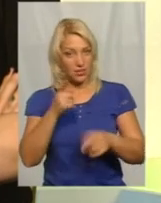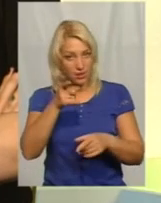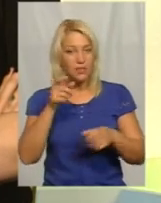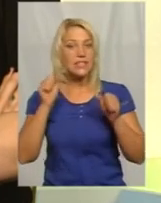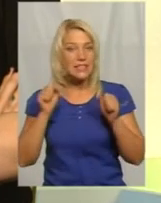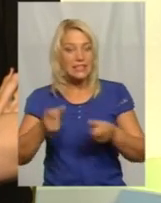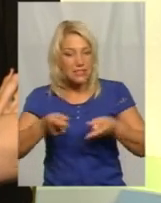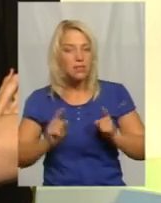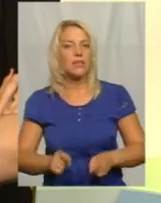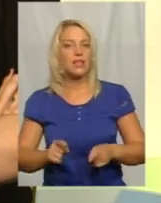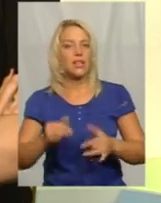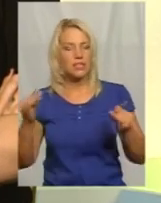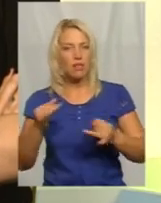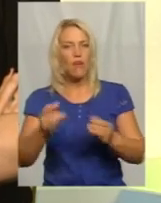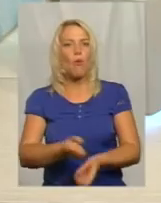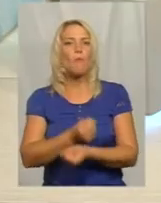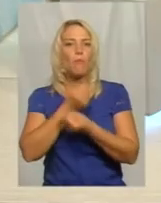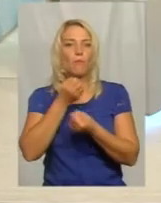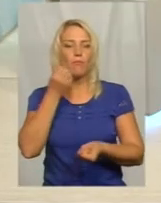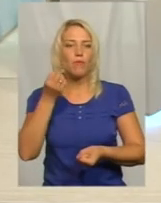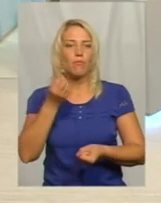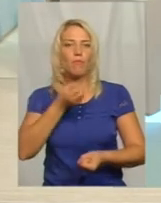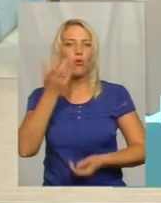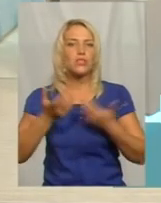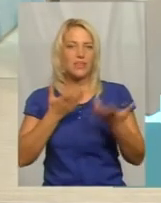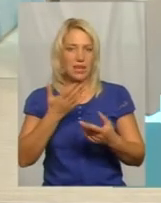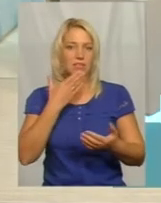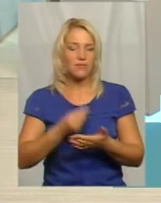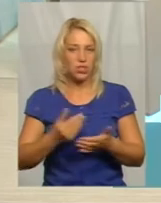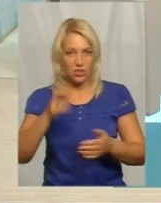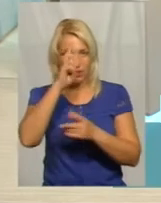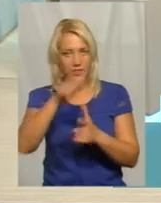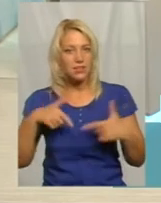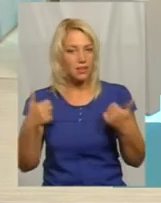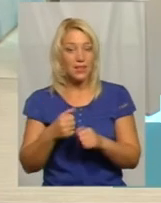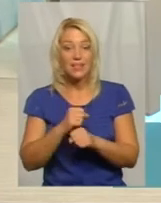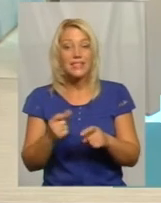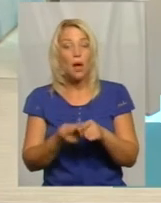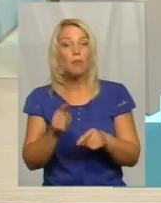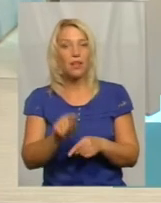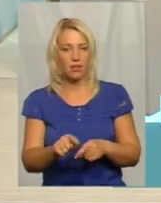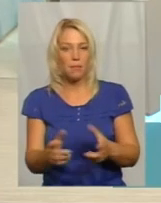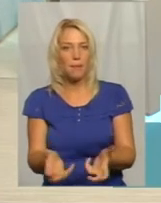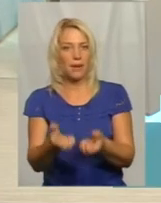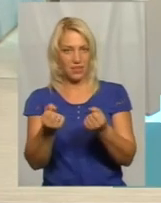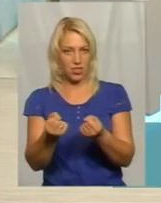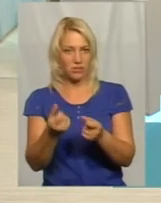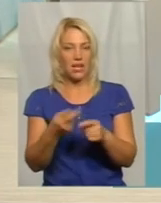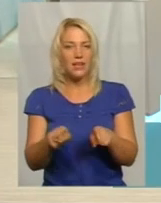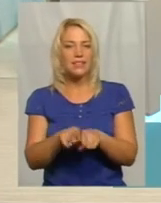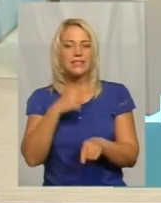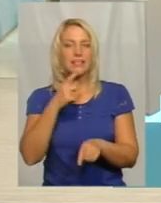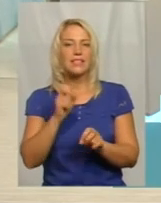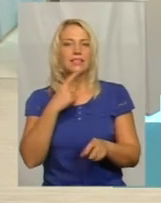заінтересован в процветанні своєї країни, нельзя при цьому підтримувати, так сказати, як це